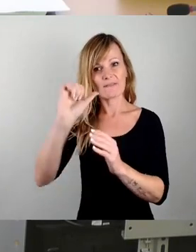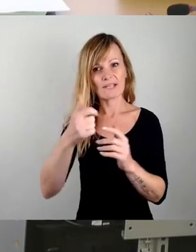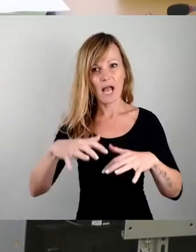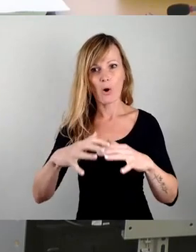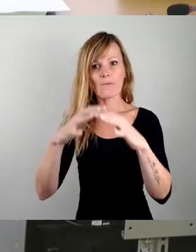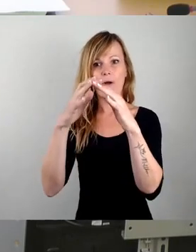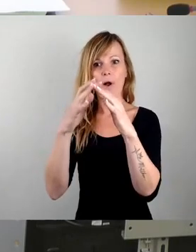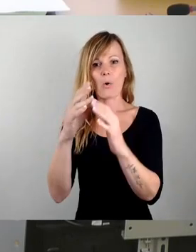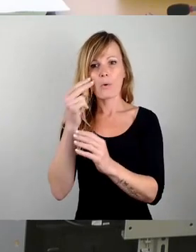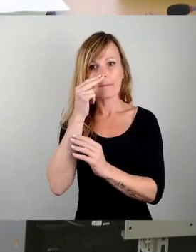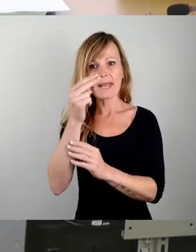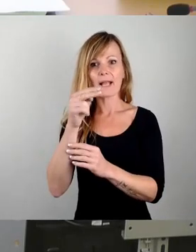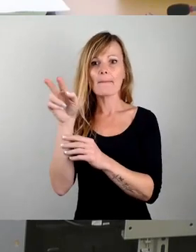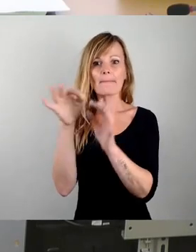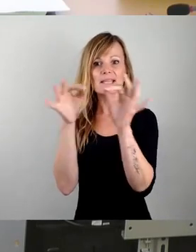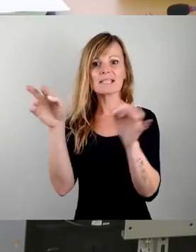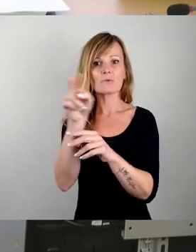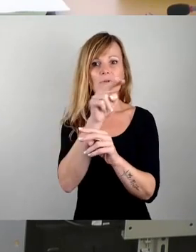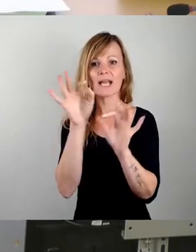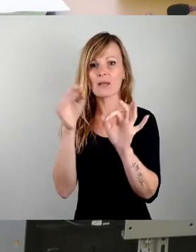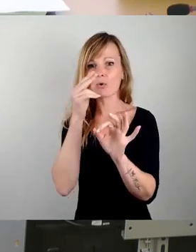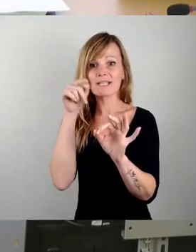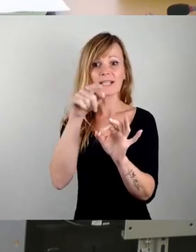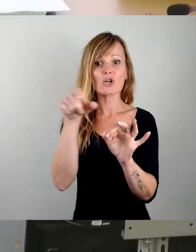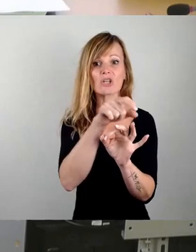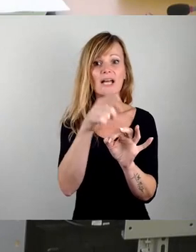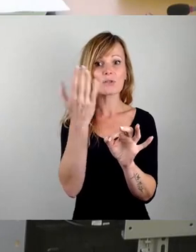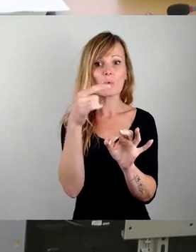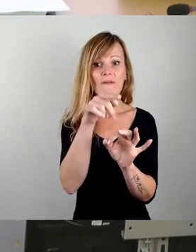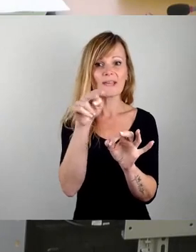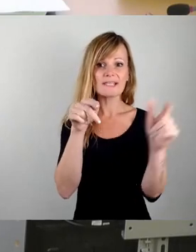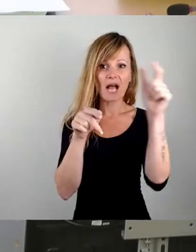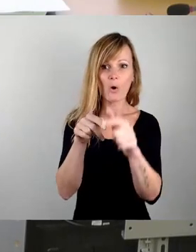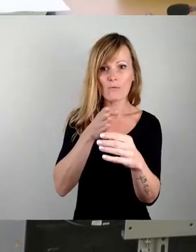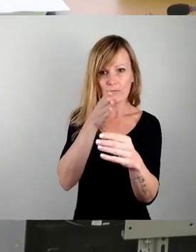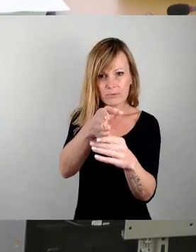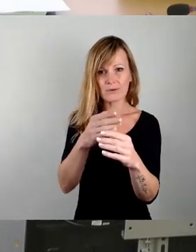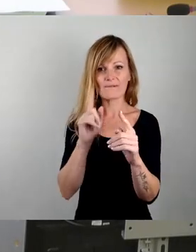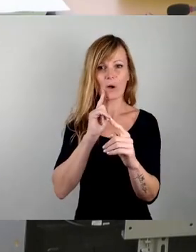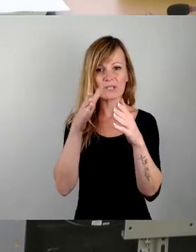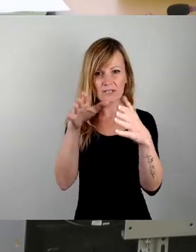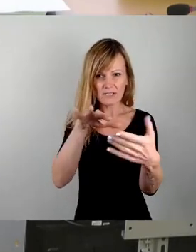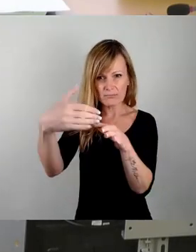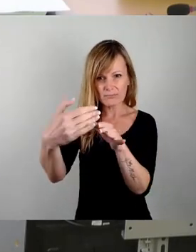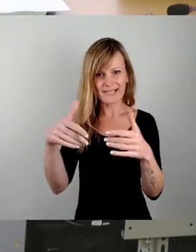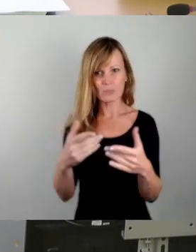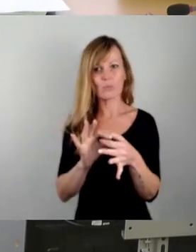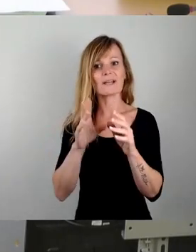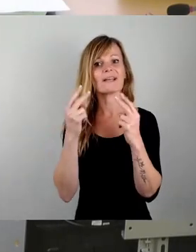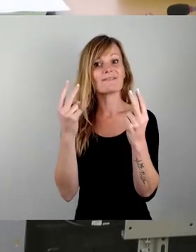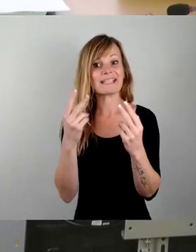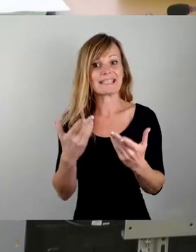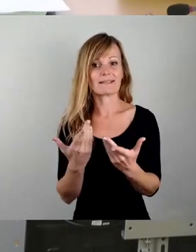Blickbeziehungen waren. Nämlich, dass man genau gesehen hat, da ist die Straße so gewesen, auf die Frauenkirche zu. Also das spielt in Dresden eine große Rolle. In einer Stadt, die